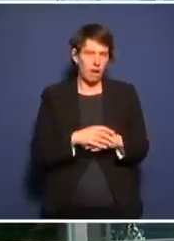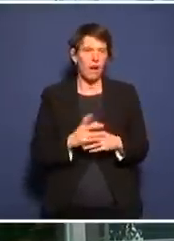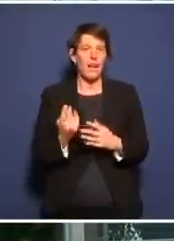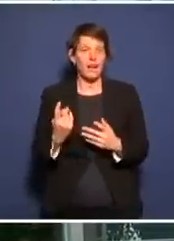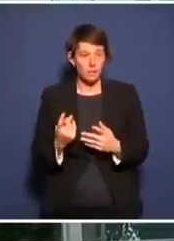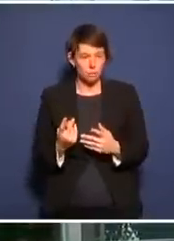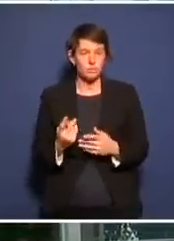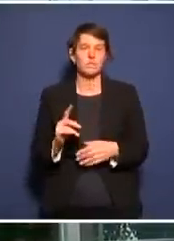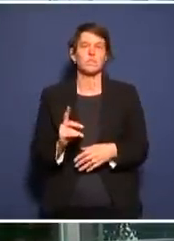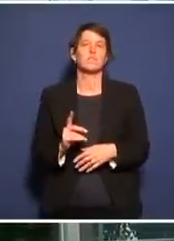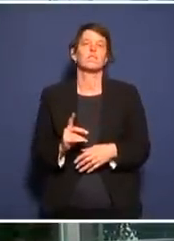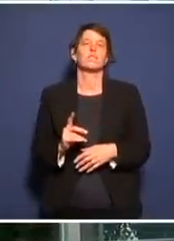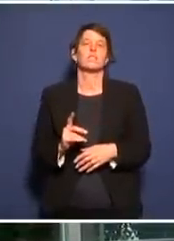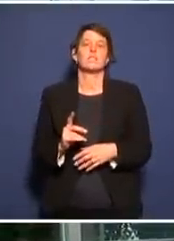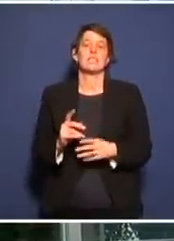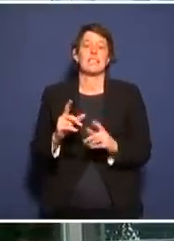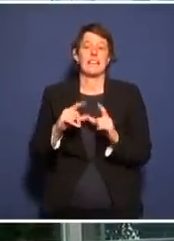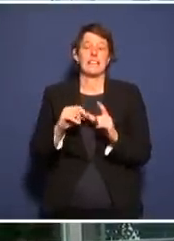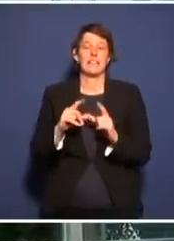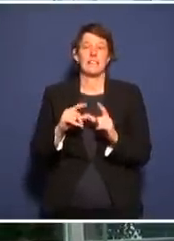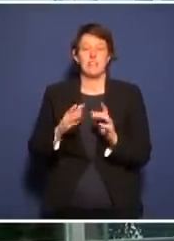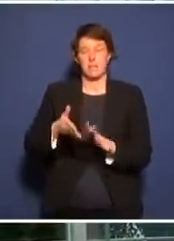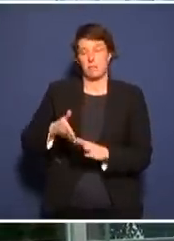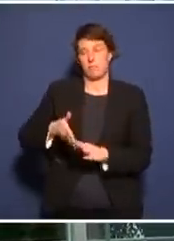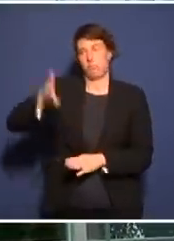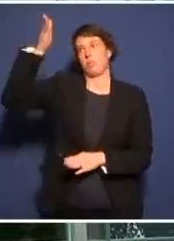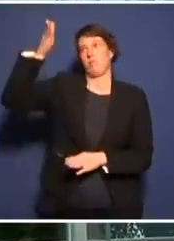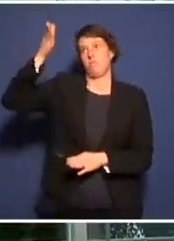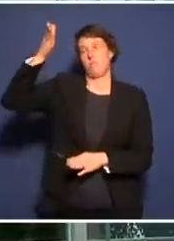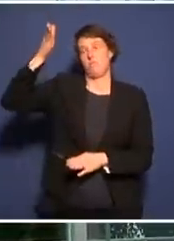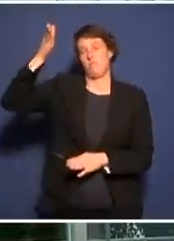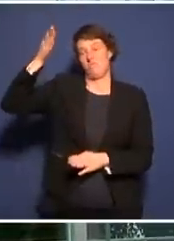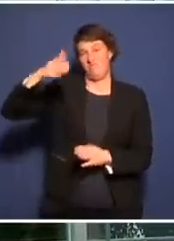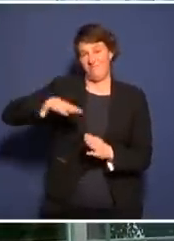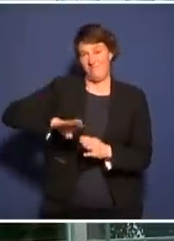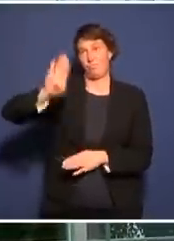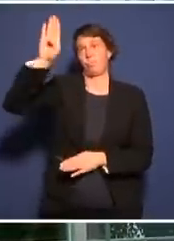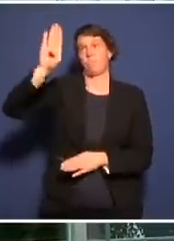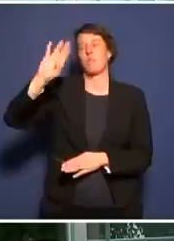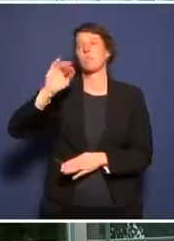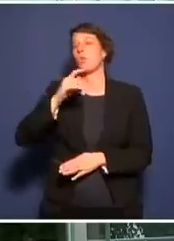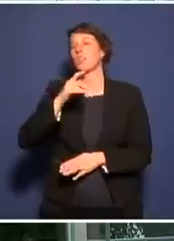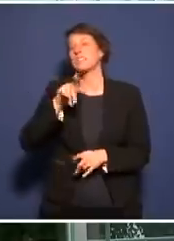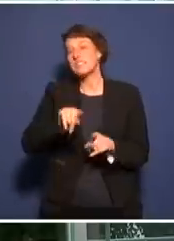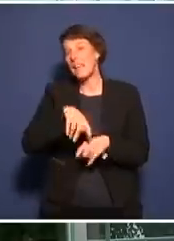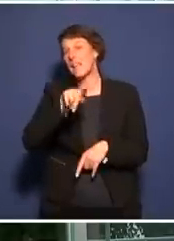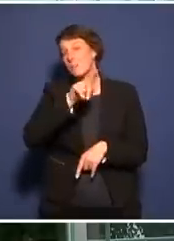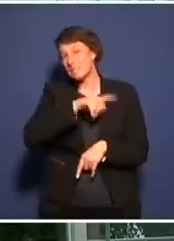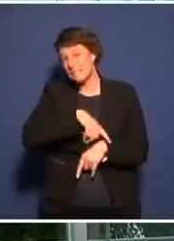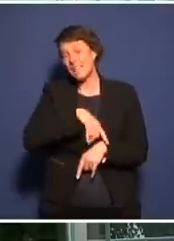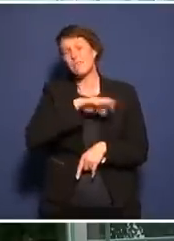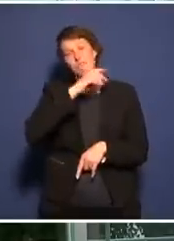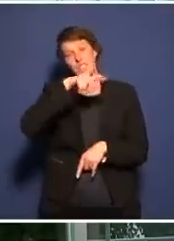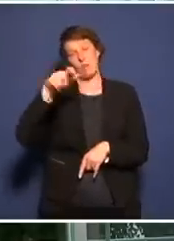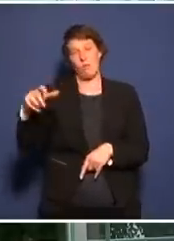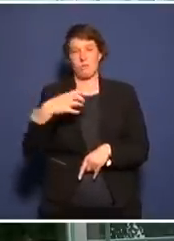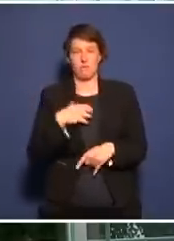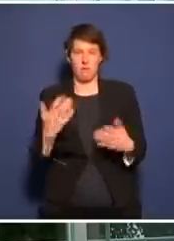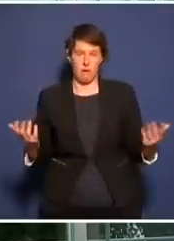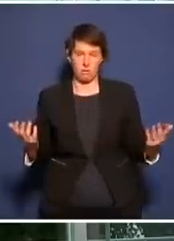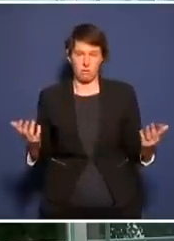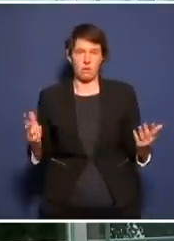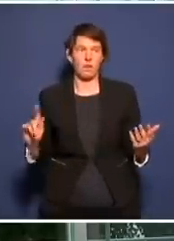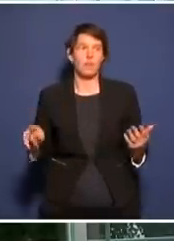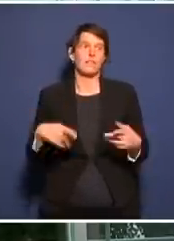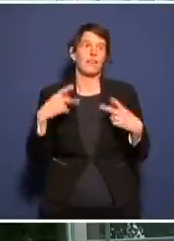ansteigende Inzidenzflanke führt dazu, dass ganz viele Leute gleichzeitig krank sind. Da ist es jetzt nicht unbedingt wichtig,